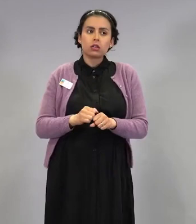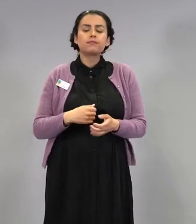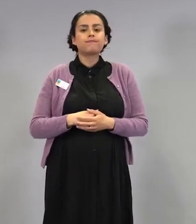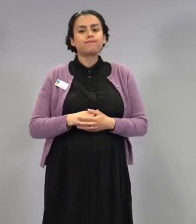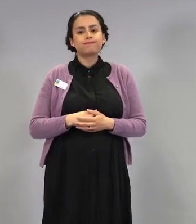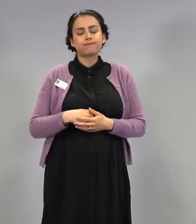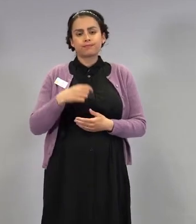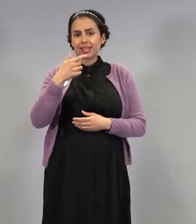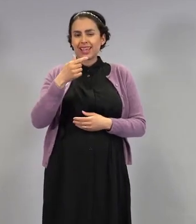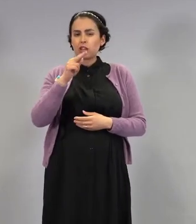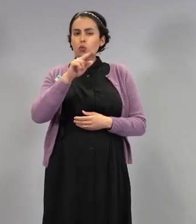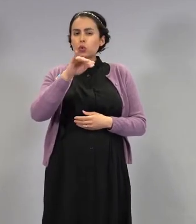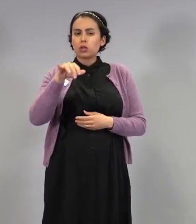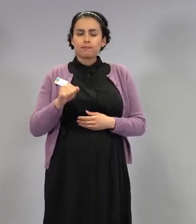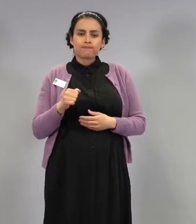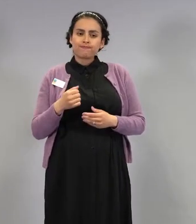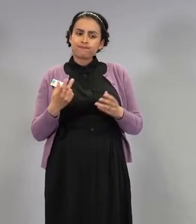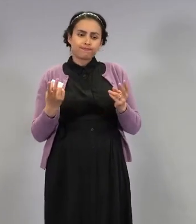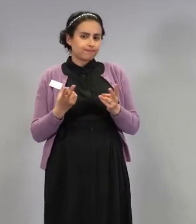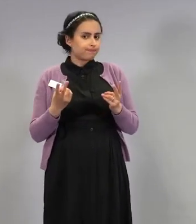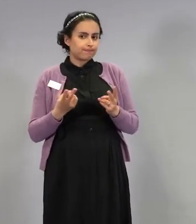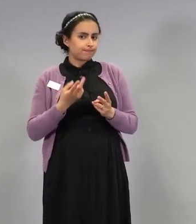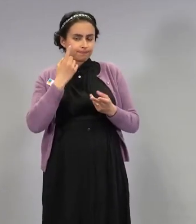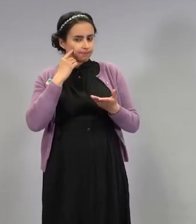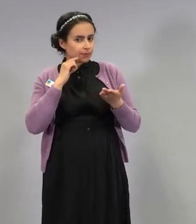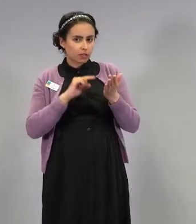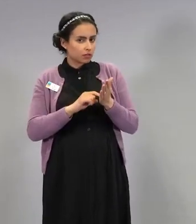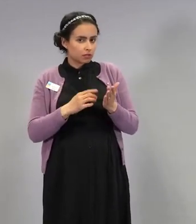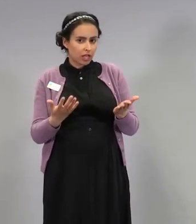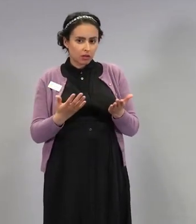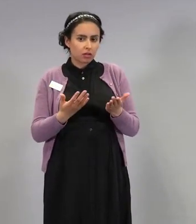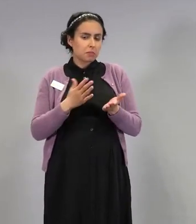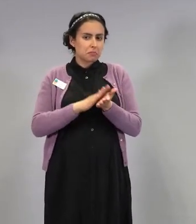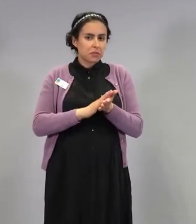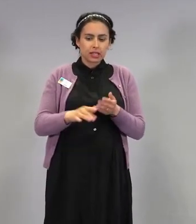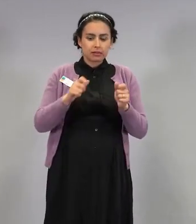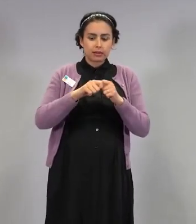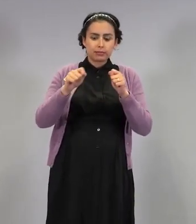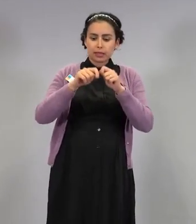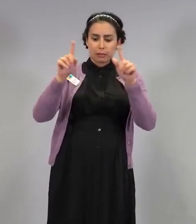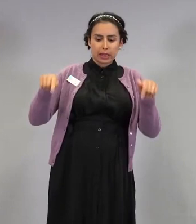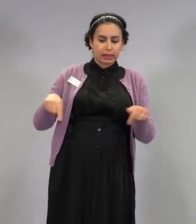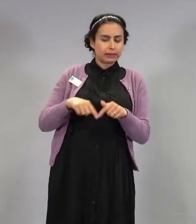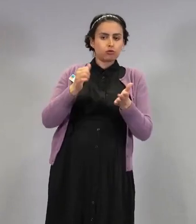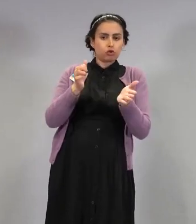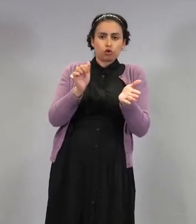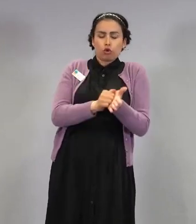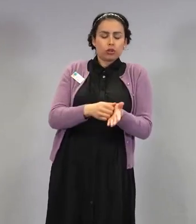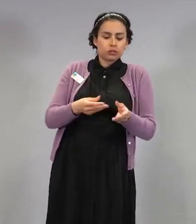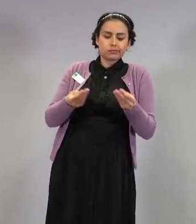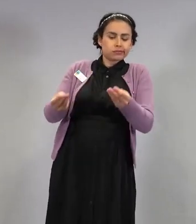kyllä ole, että pitäisi siinä ruveta jotakin lappuja esittämään tai näin.